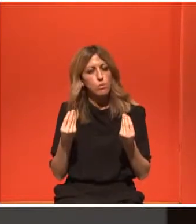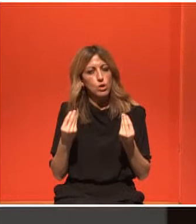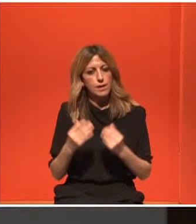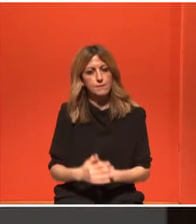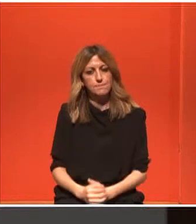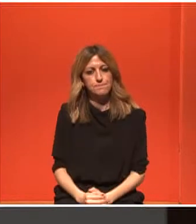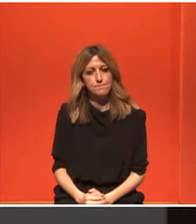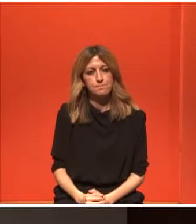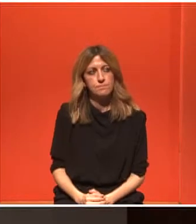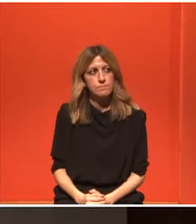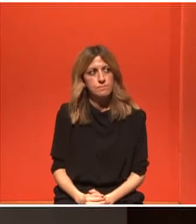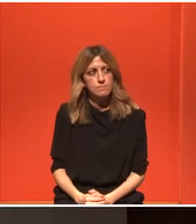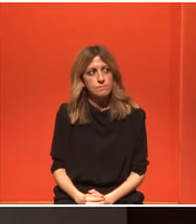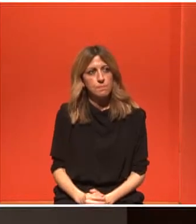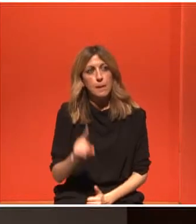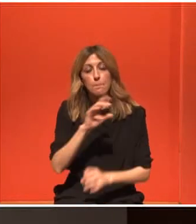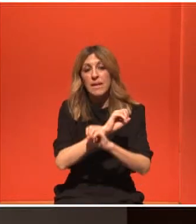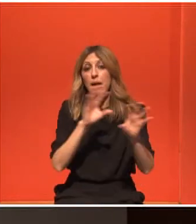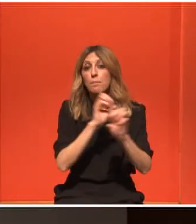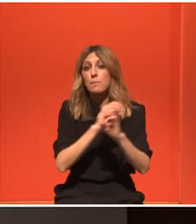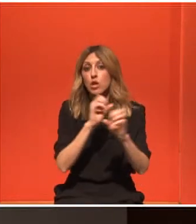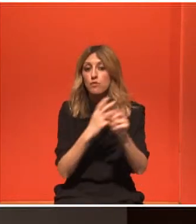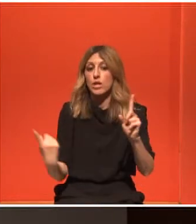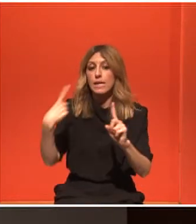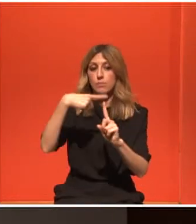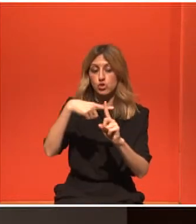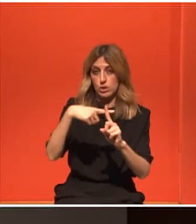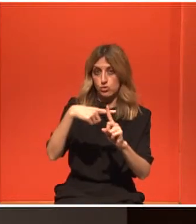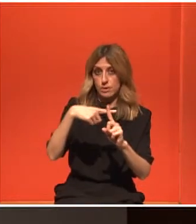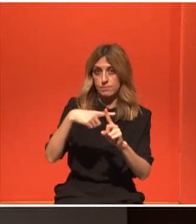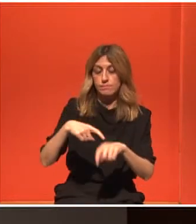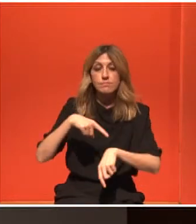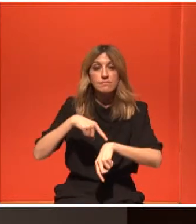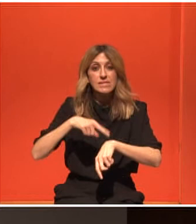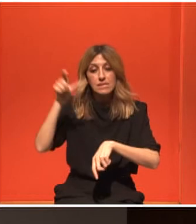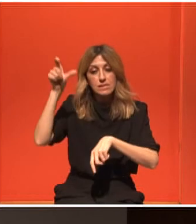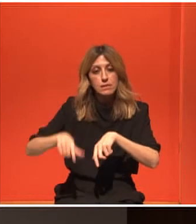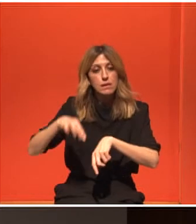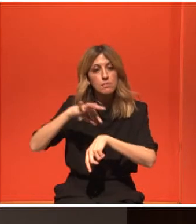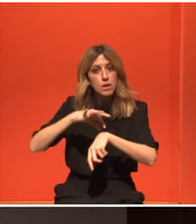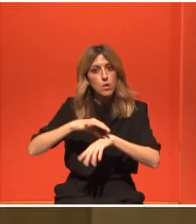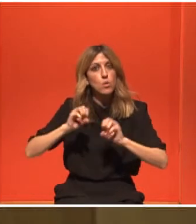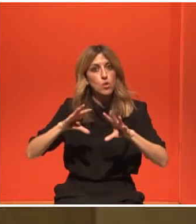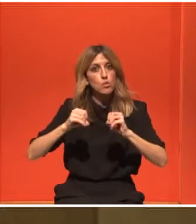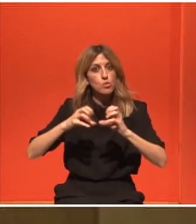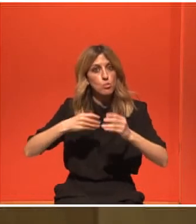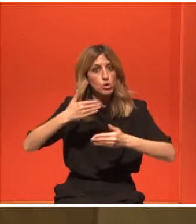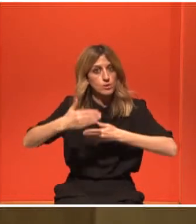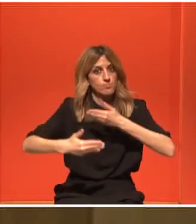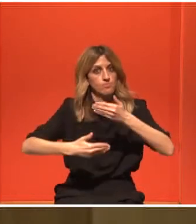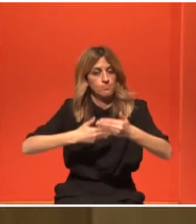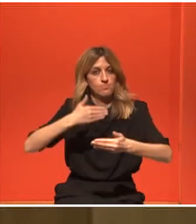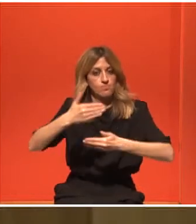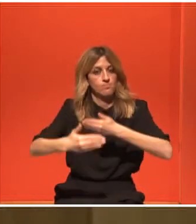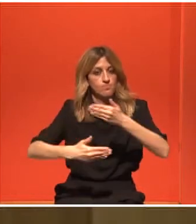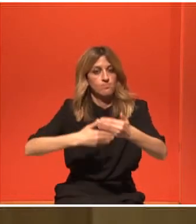κατάσταση. Να δώσουμε μια πληροφορία μόνο χάρη εδώ για να πούμε ότι όταν ο ασθενής προχωρήσει λίγο στην προπόνηση, υπάρχει αυτό που λέμε το τοκ τεστ